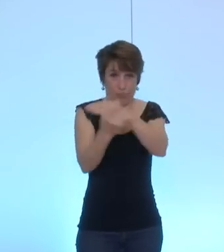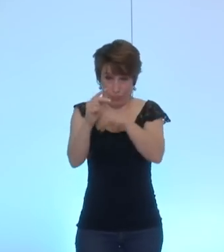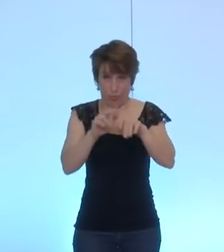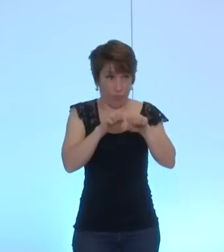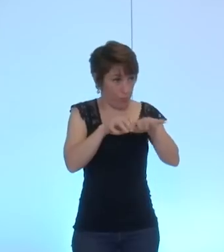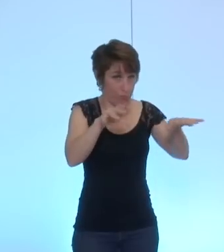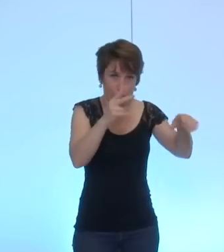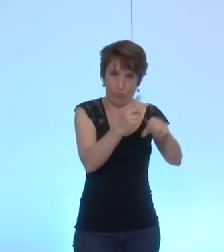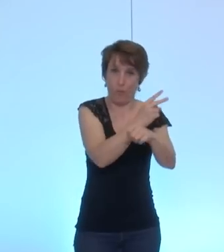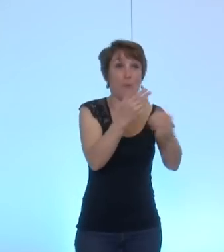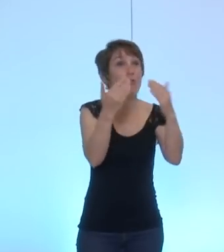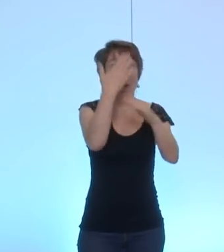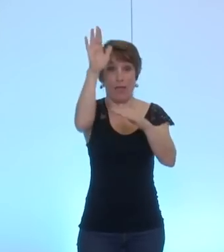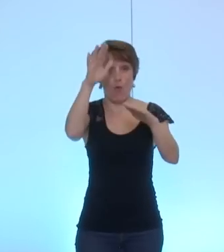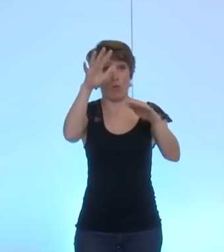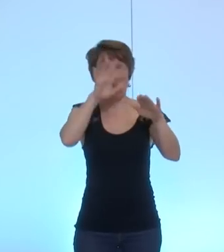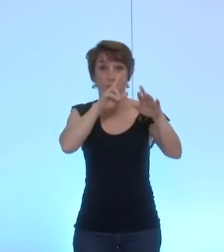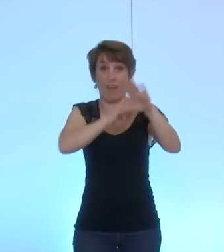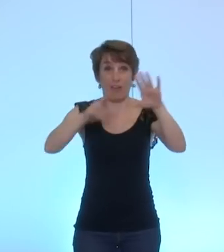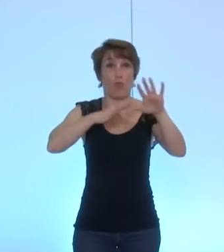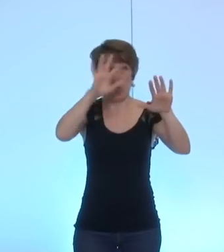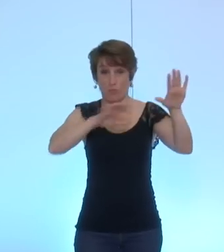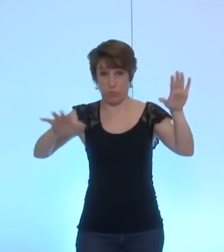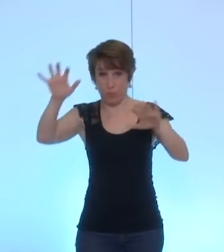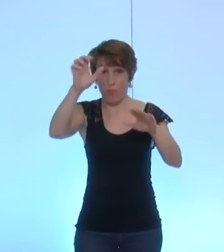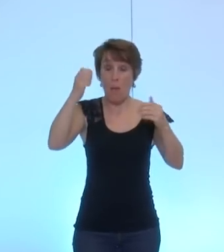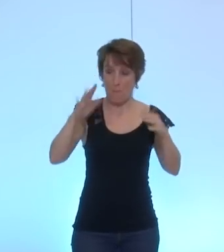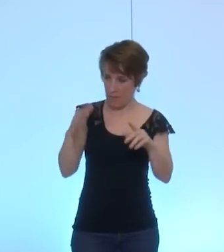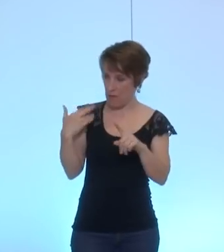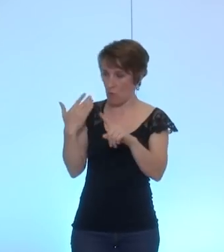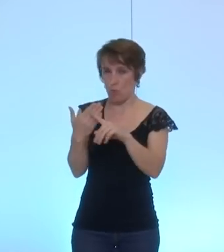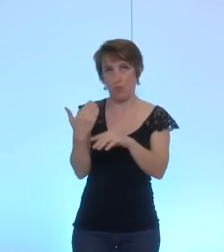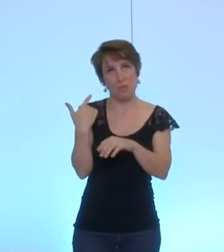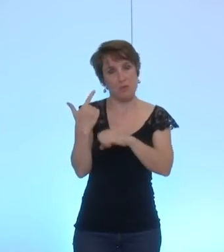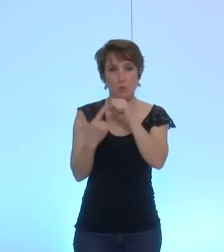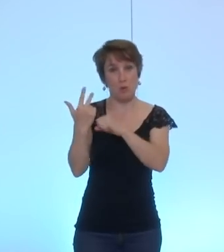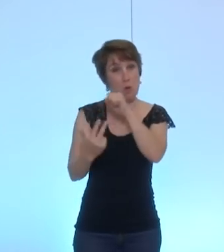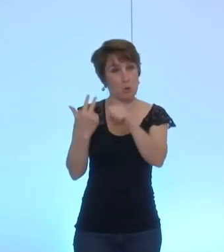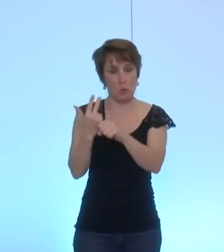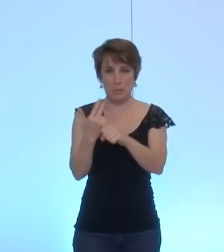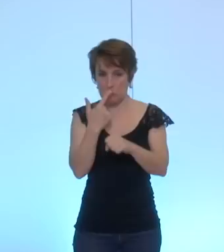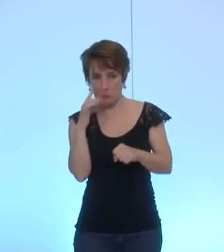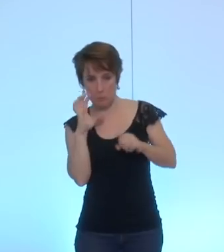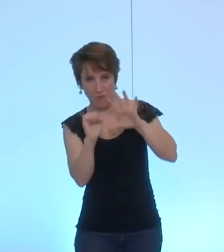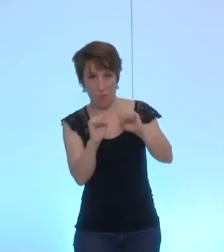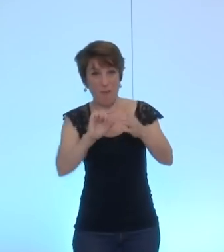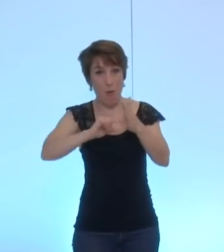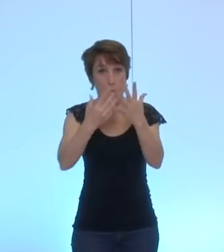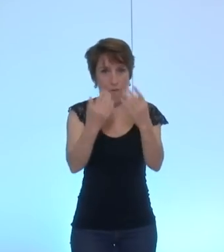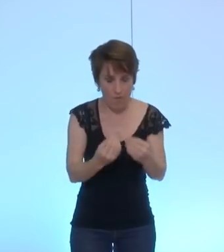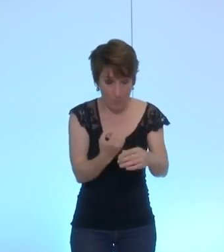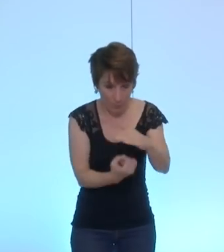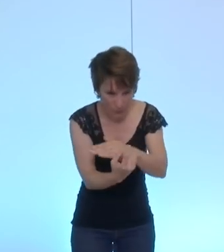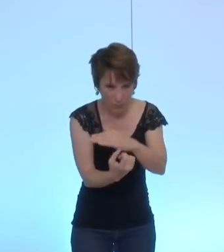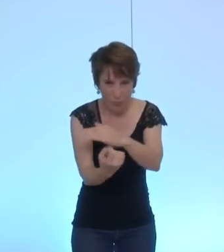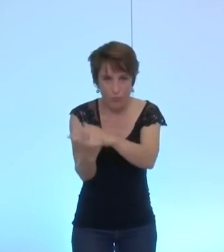des faiblesses qui sont apparues très très très nettement depuis ces deux ou trois dernières années à un point que nous n